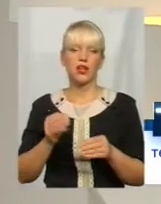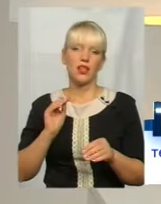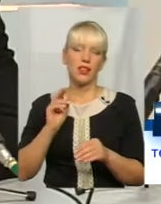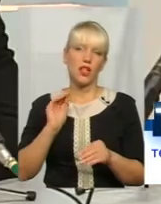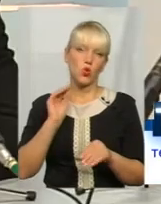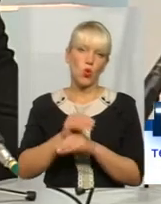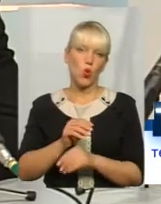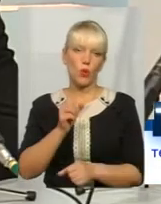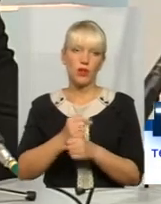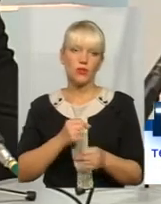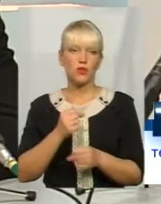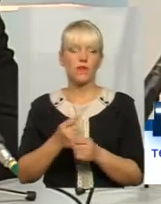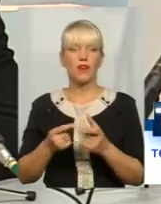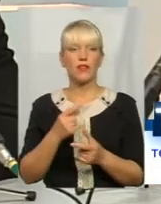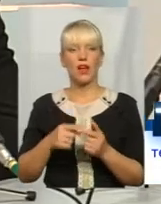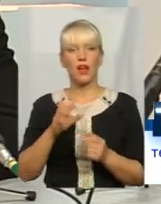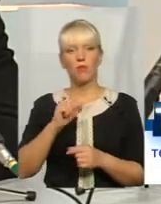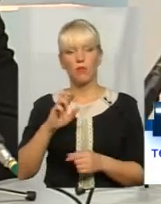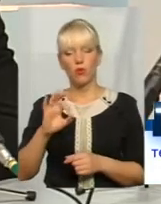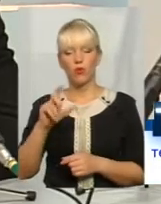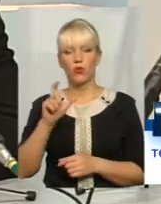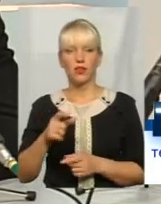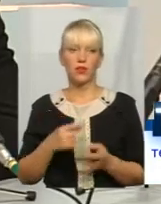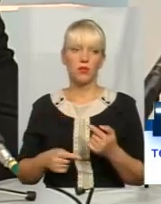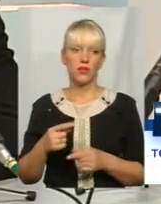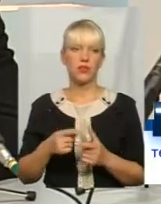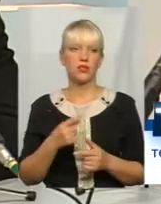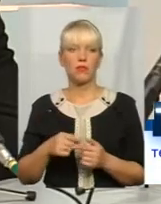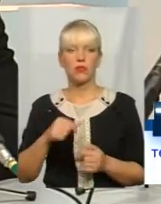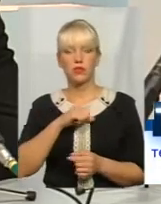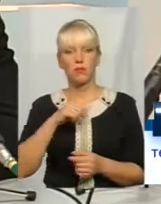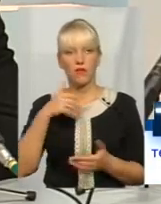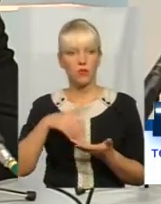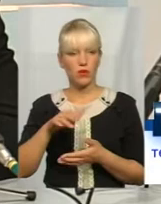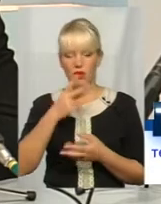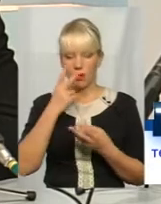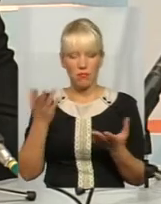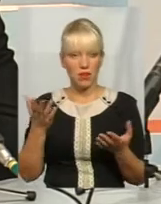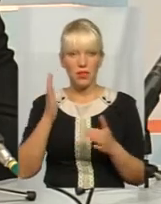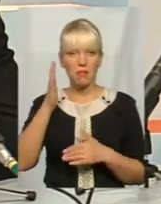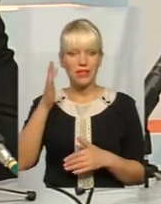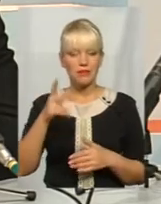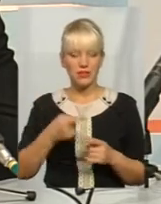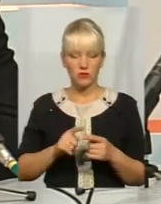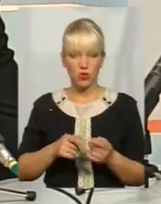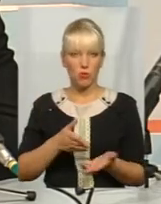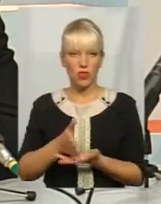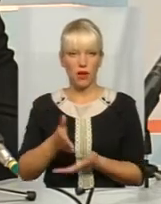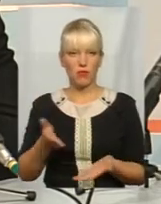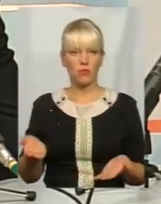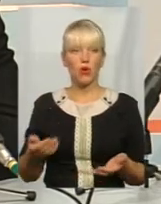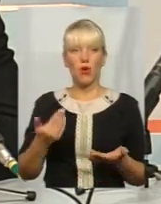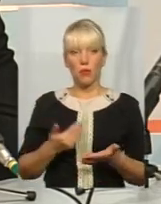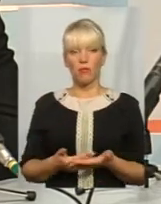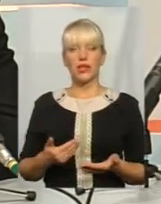тематики, або все рівно людина повертається, або сама відмовляється, що вона вже не бачить перспективи в даному напрямку. Тобто, практично,